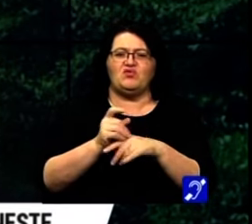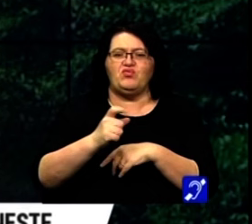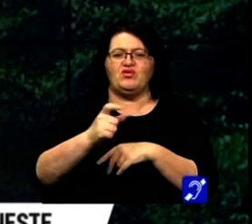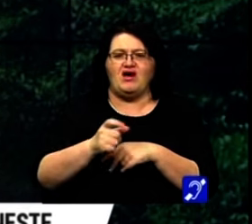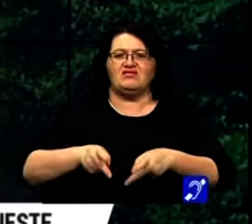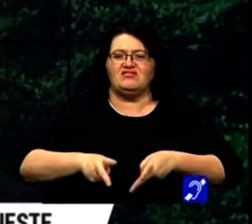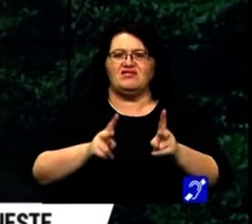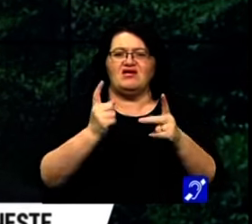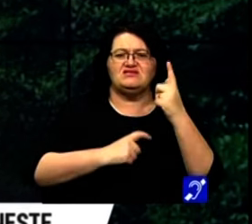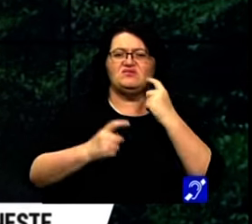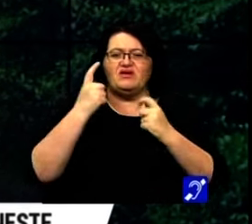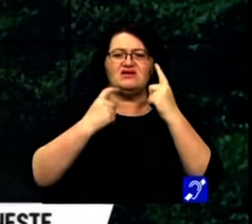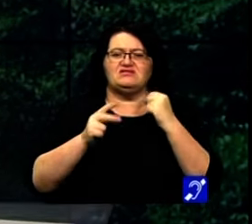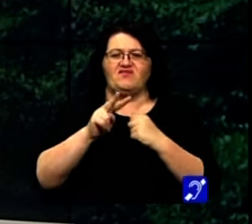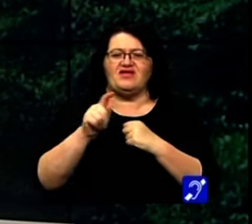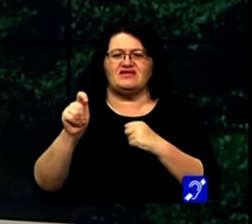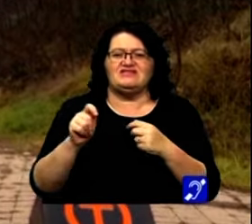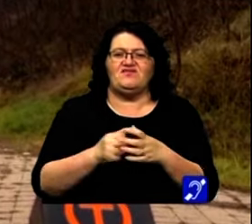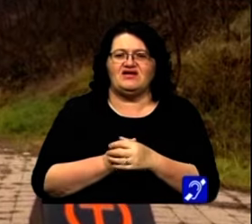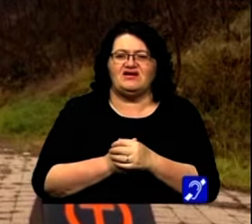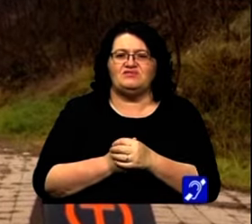Via Transilvanica